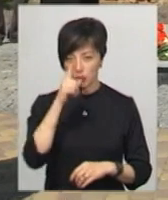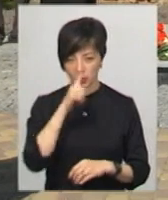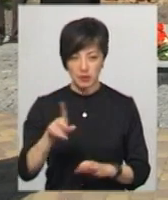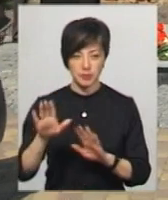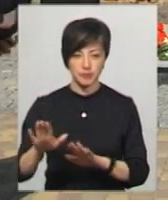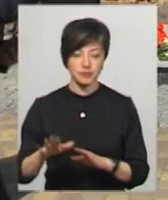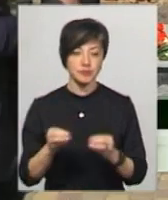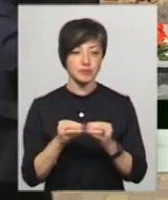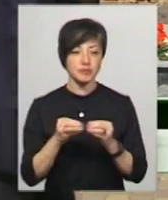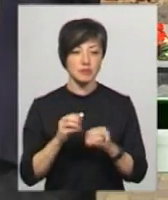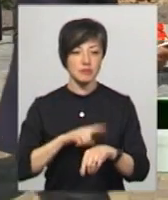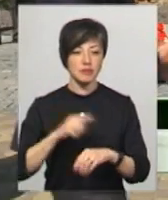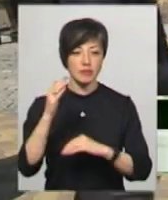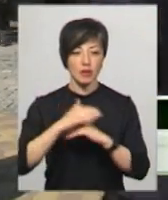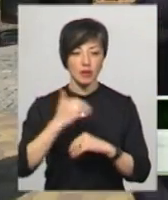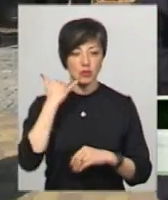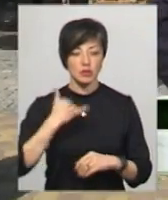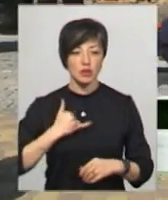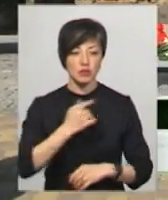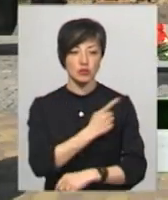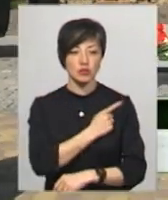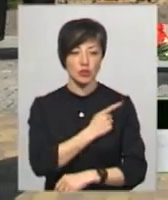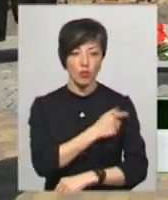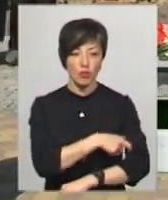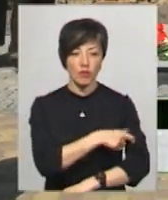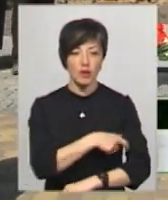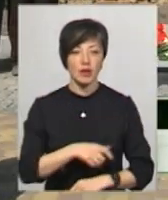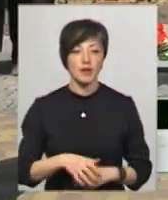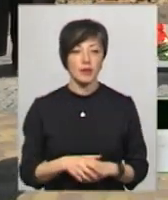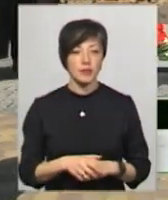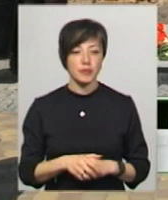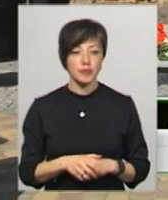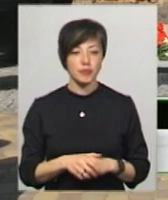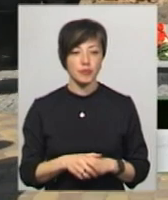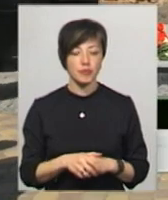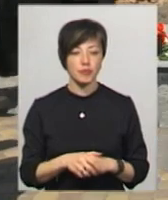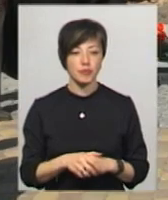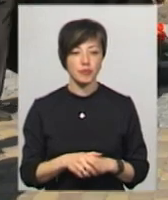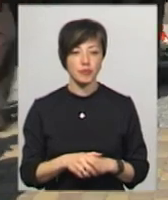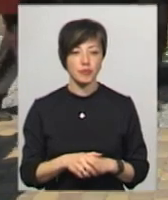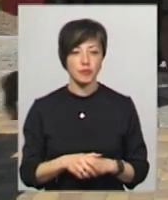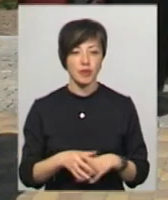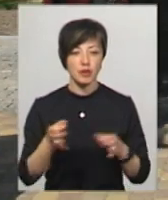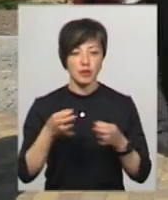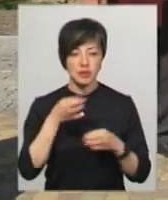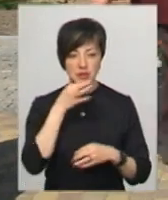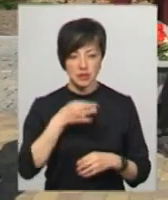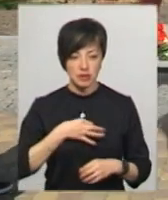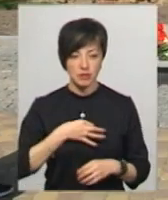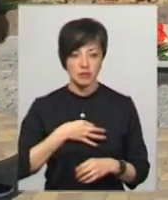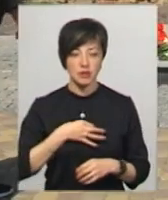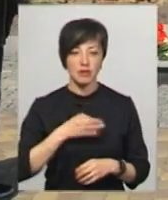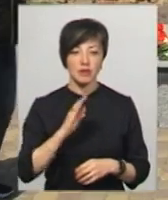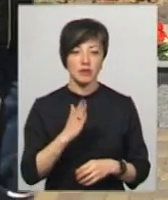вечора позвонив діжурний, сказав, що